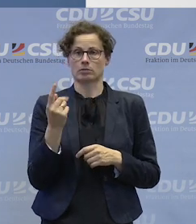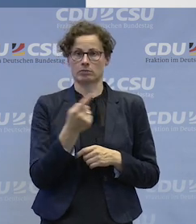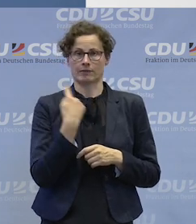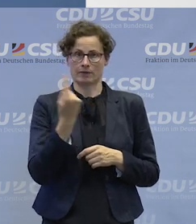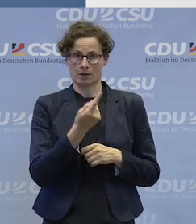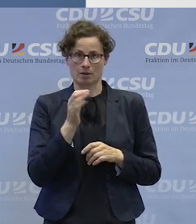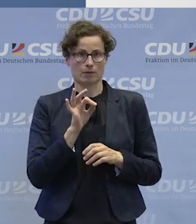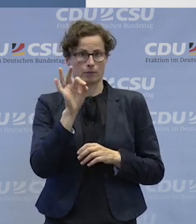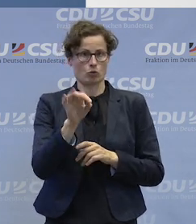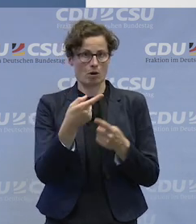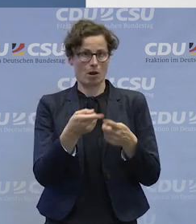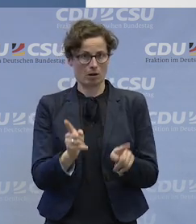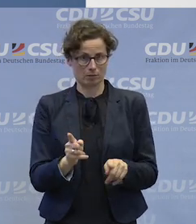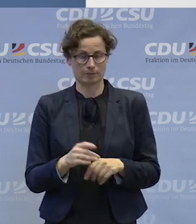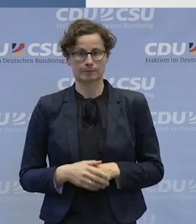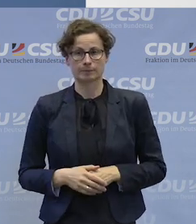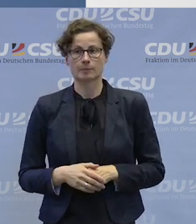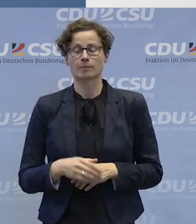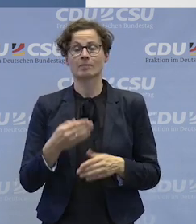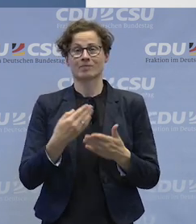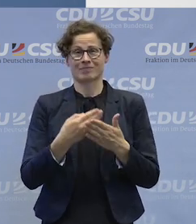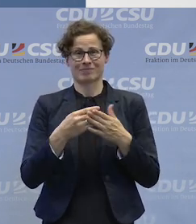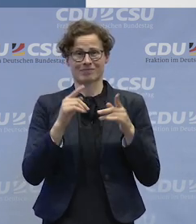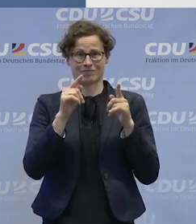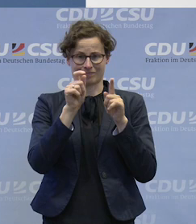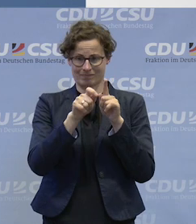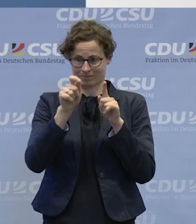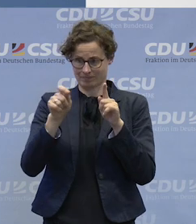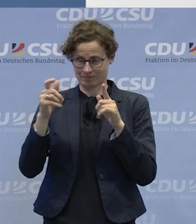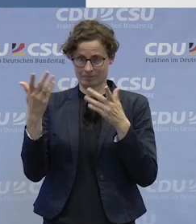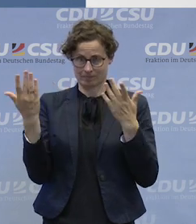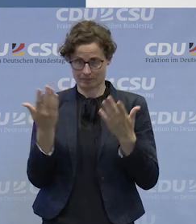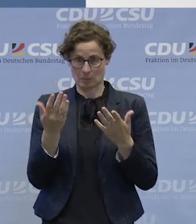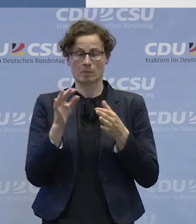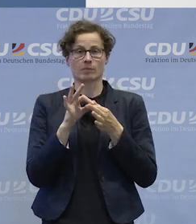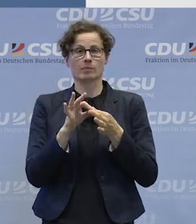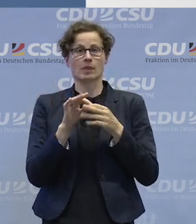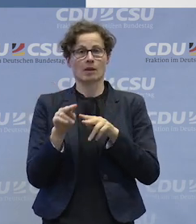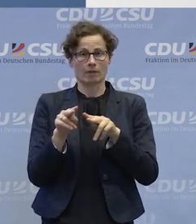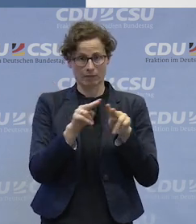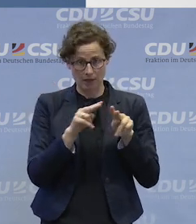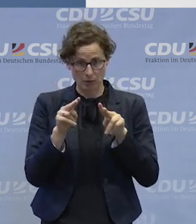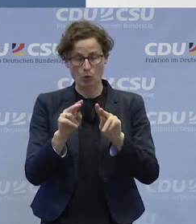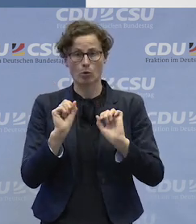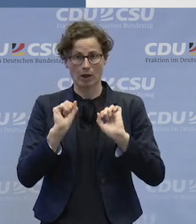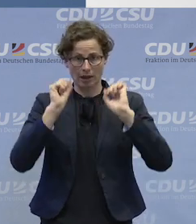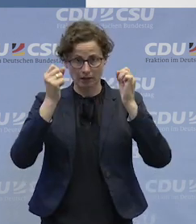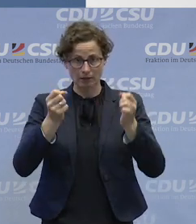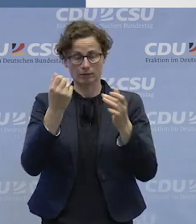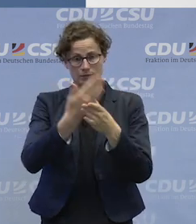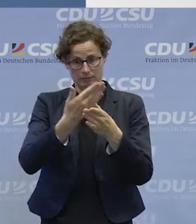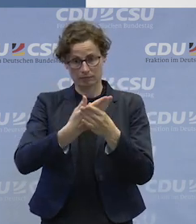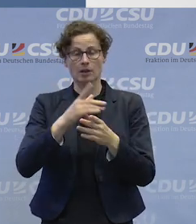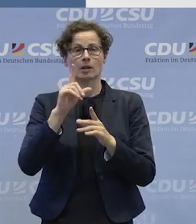Und We are for all, das Akronym steht für Video Interactive und Augmented, Arbeitsprozessorientiert, Lebenslang